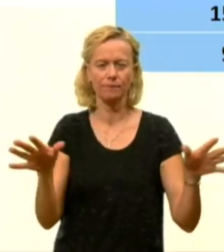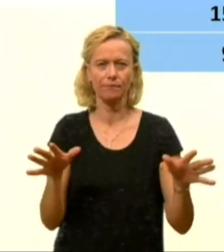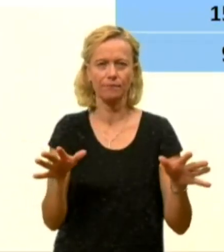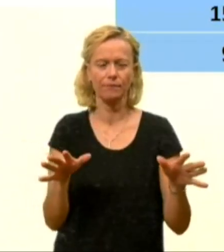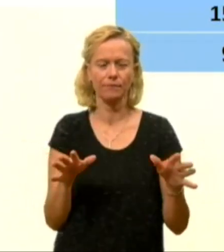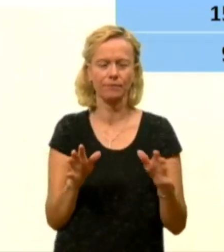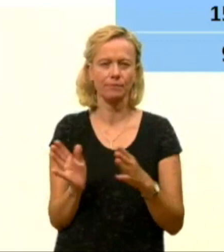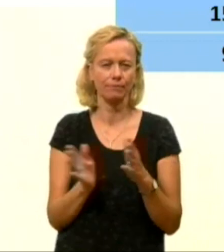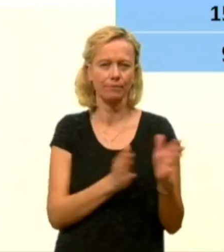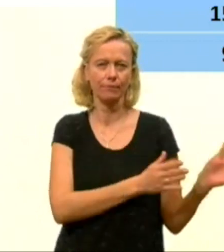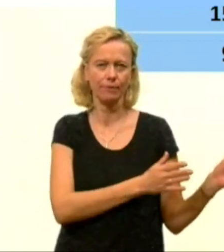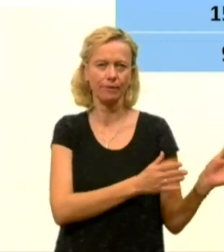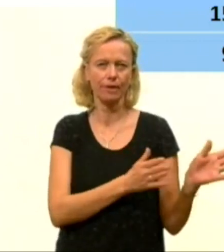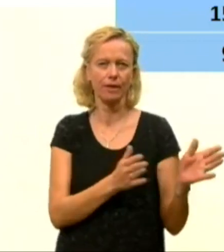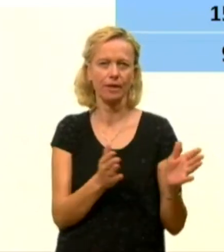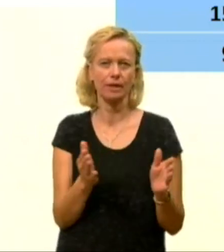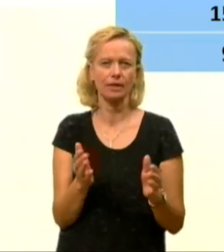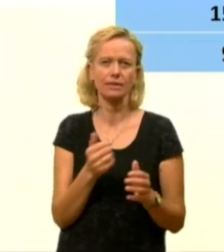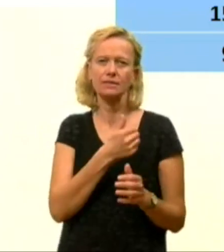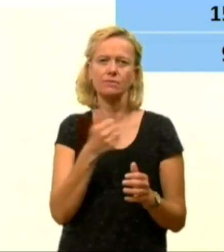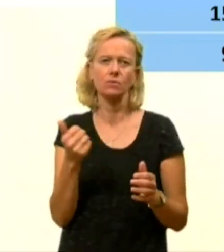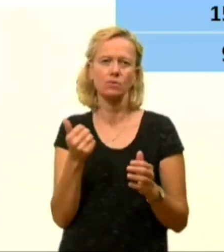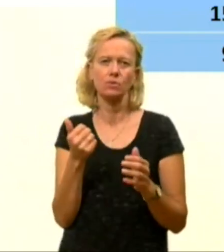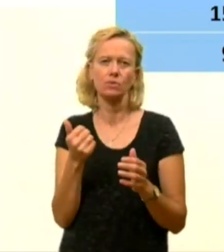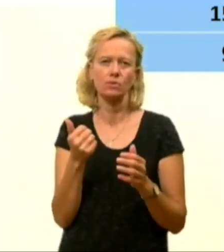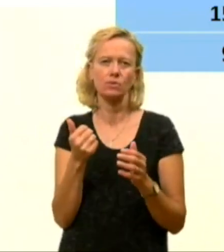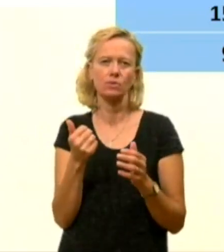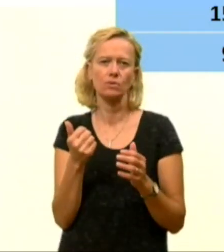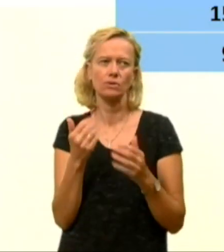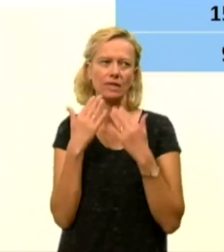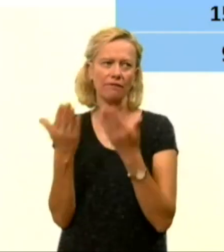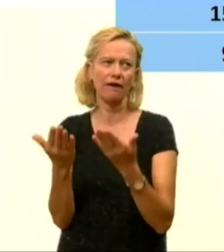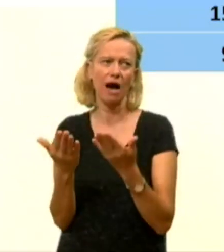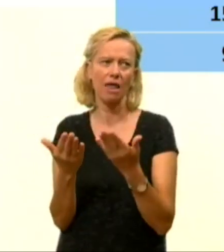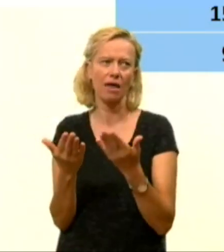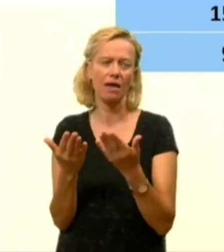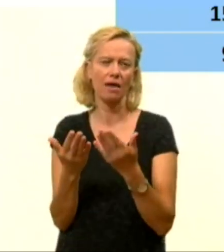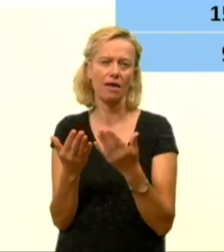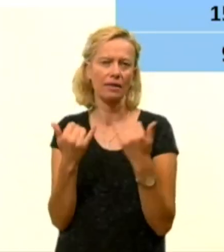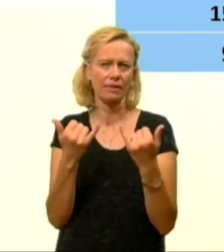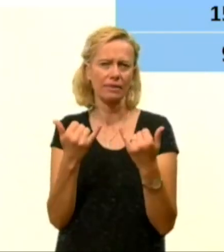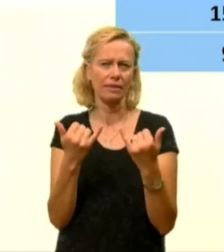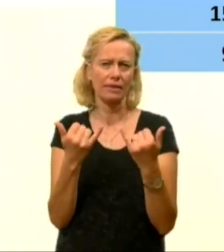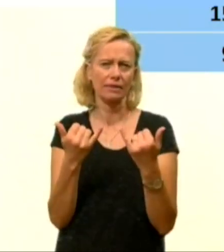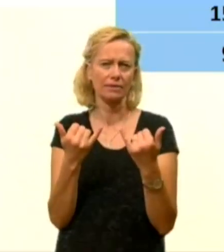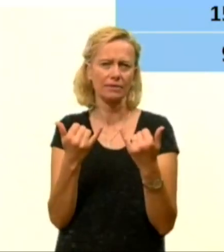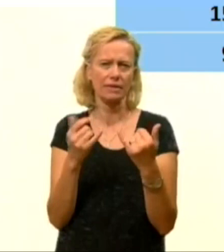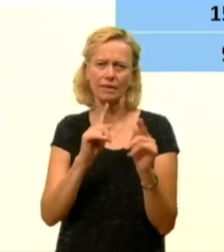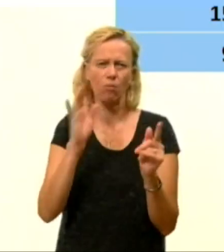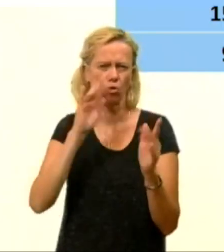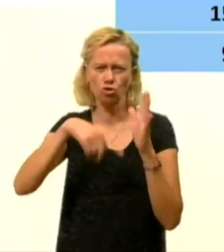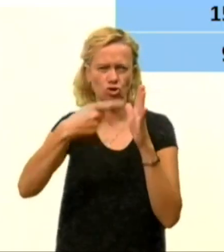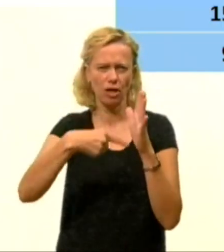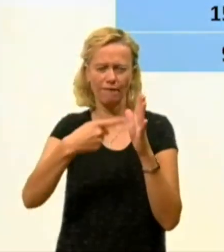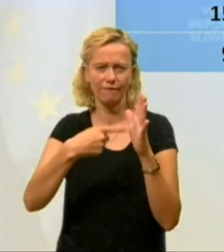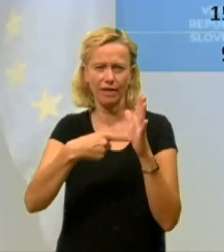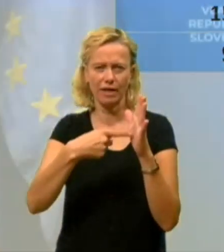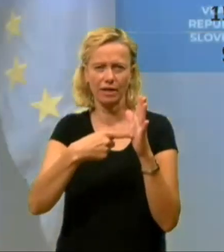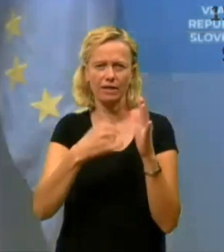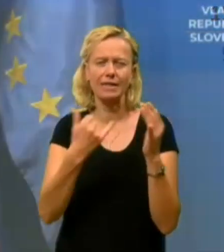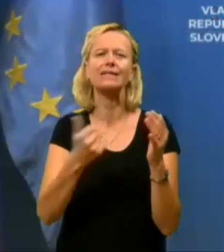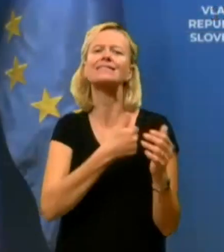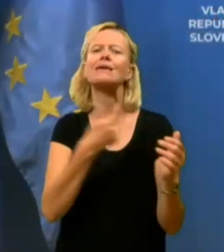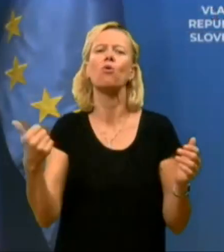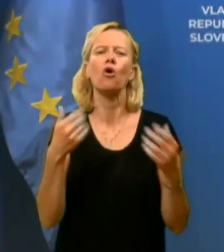Kar naprej. Sam zahvalja še na slajdu, zato, ker danes ne bo velik številik, danes bo interpretacija vseh teh številik, tista